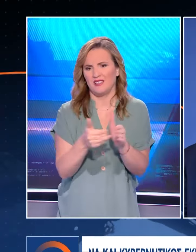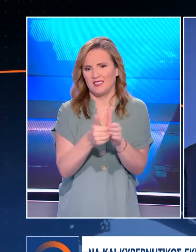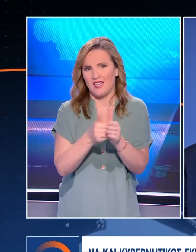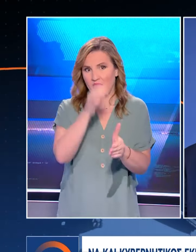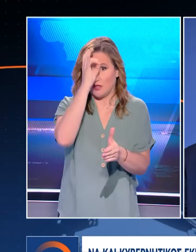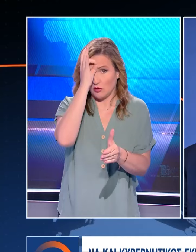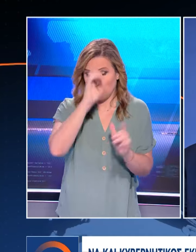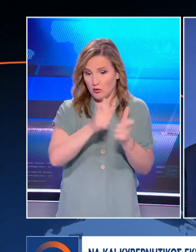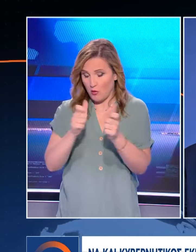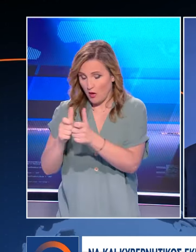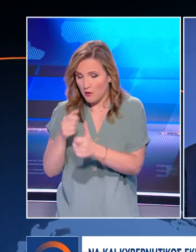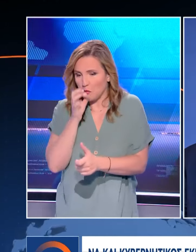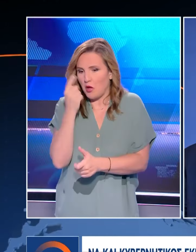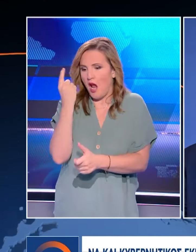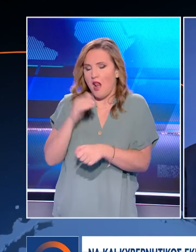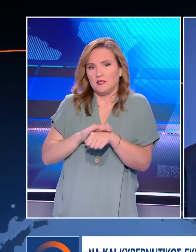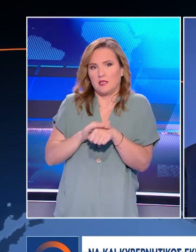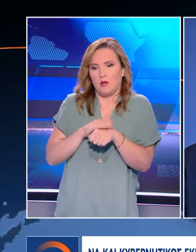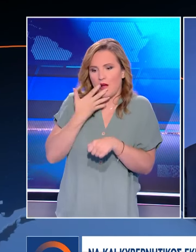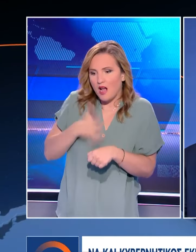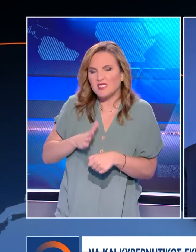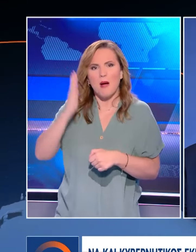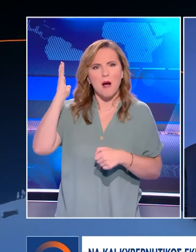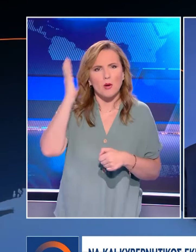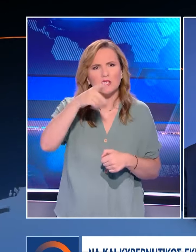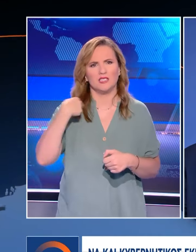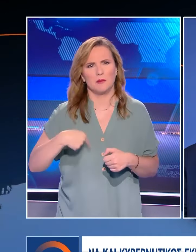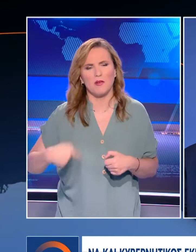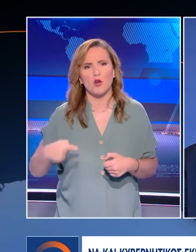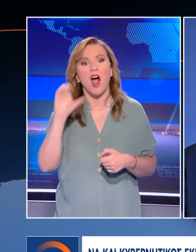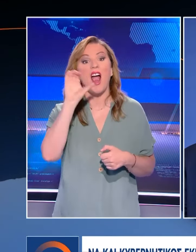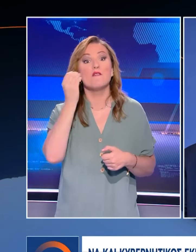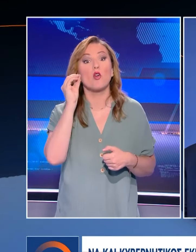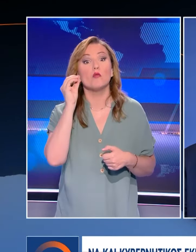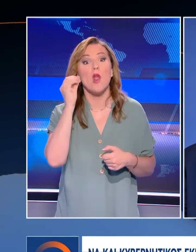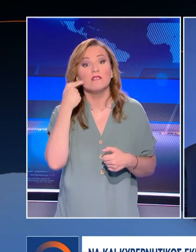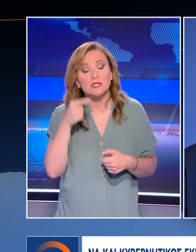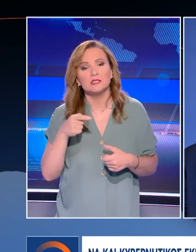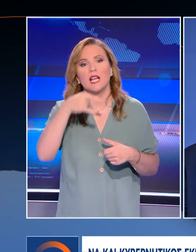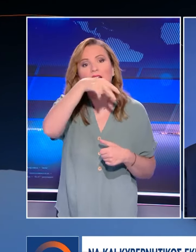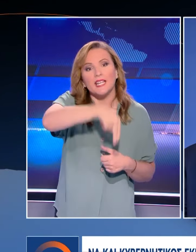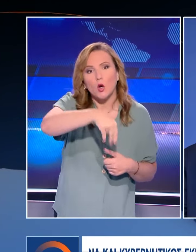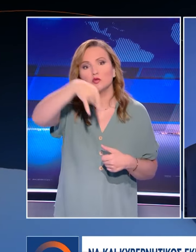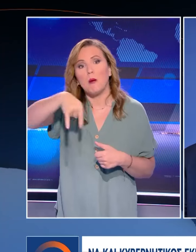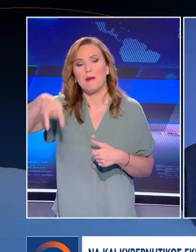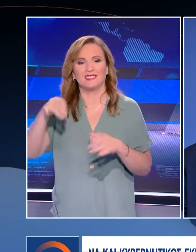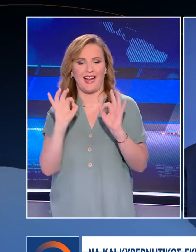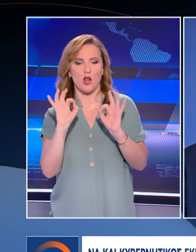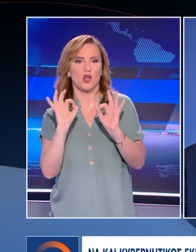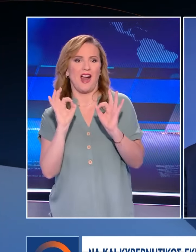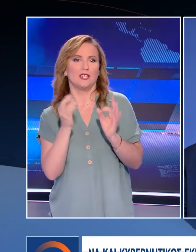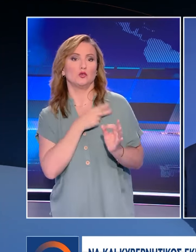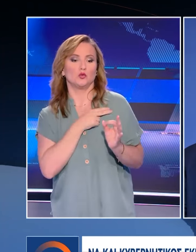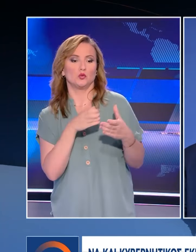αστυνομικούς και τις οικογένειές τους για την χιδαία και απειλητική συμπεριφορά του Ευρωβουλευτή του Νίκου Παπά Σε ένα κανονικό κόμμα η